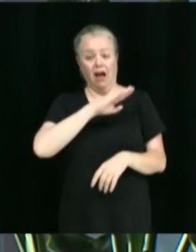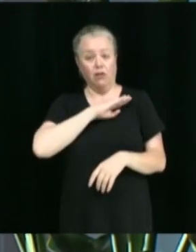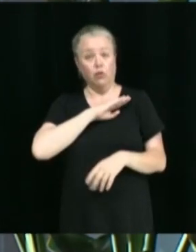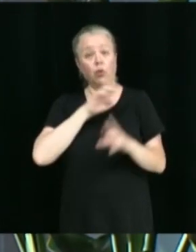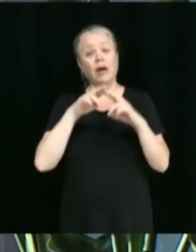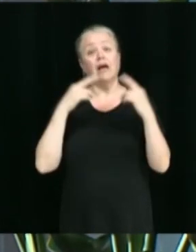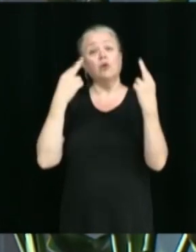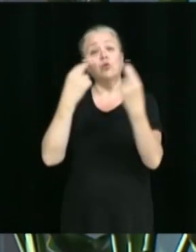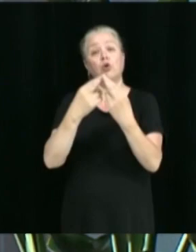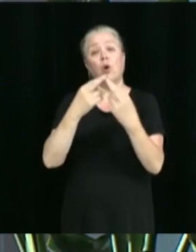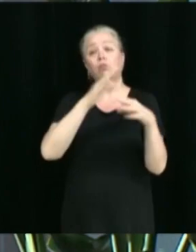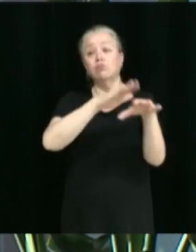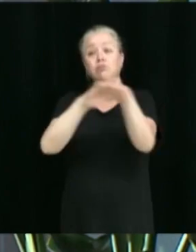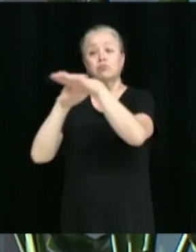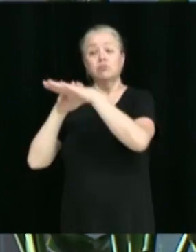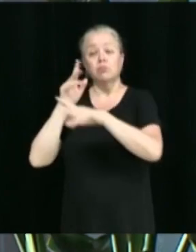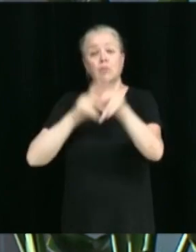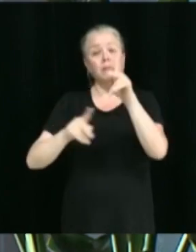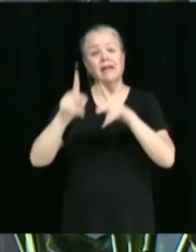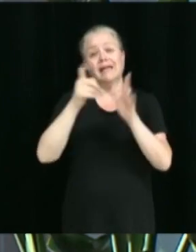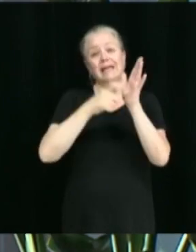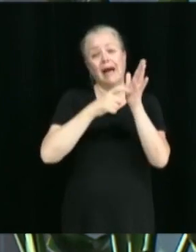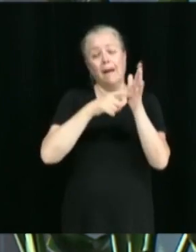le mardi 25 juin 2024.